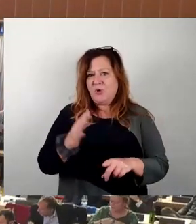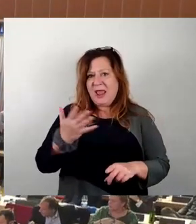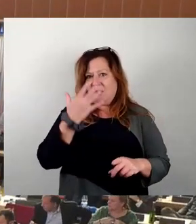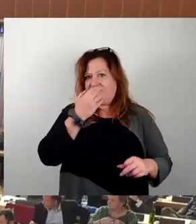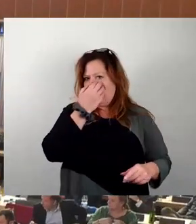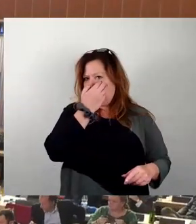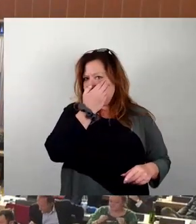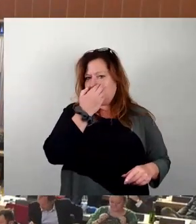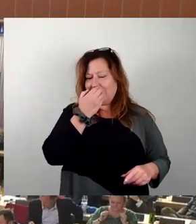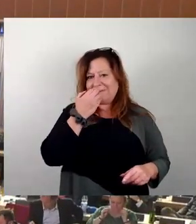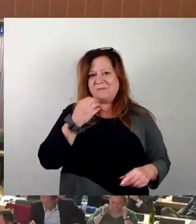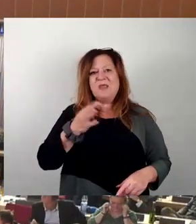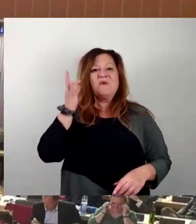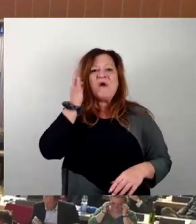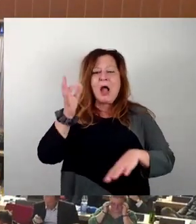Frau Dr. Geitsch, bitte.